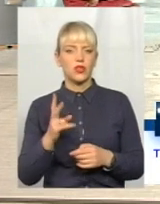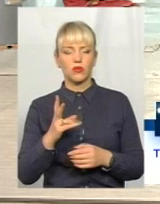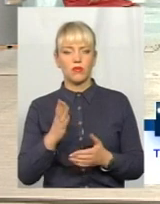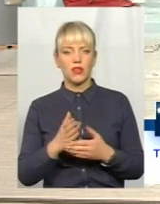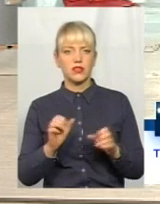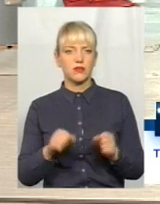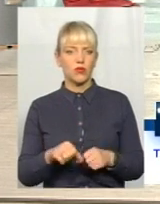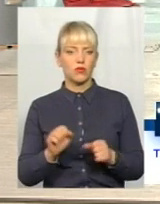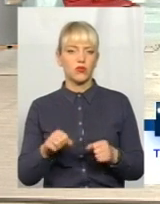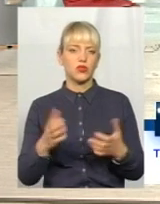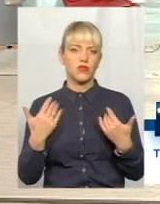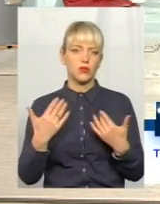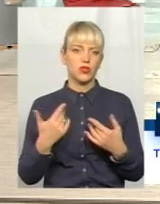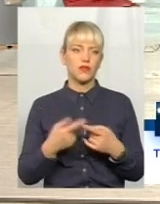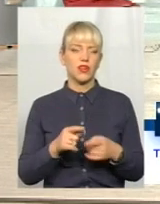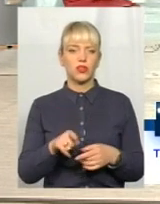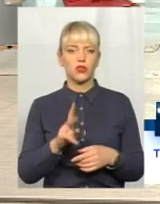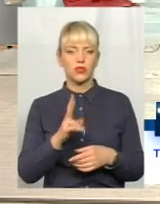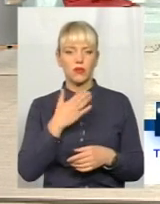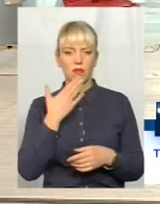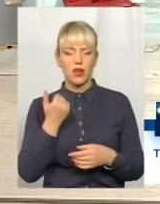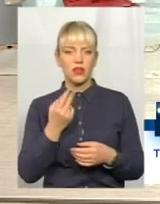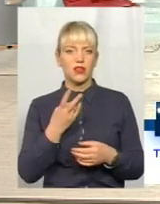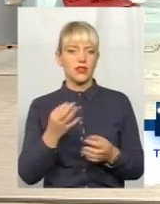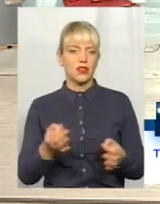можуть відпочивати, ми почули ваше питання.